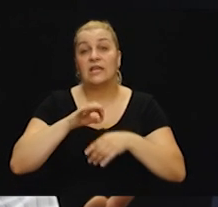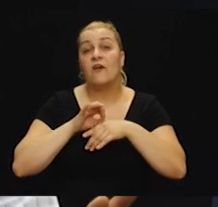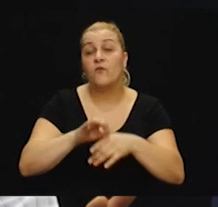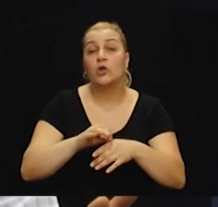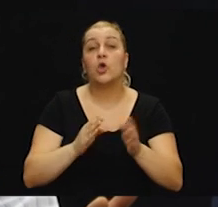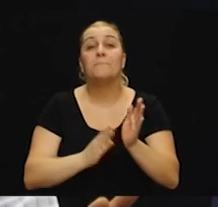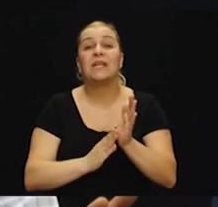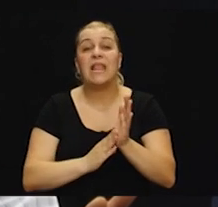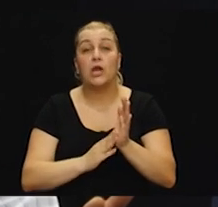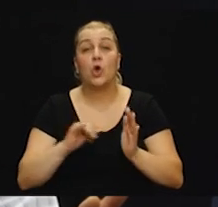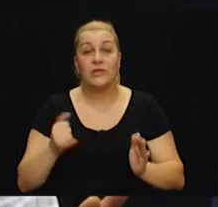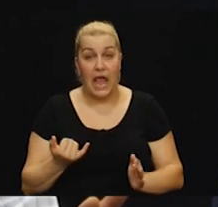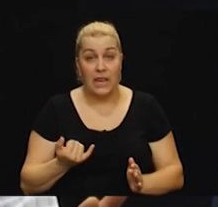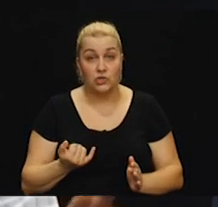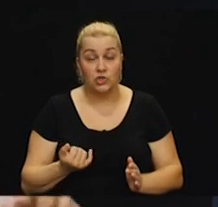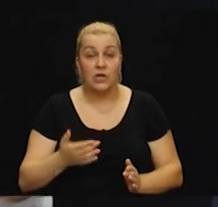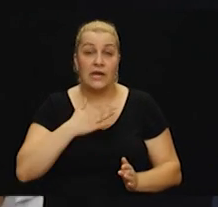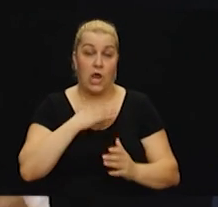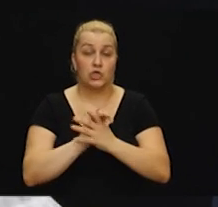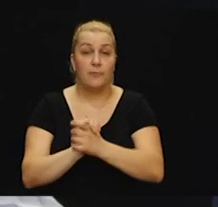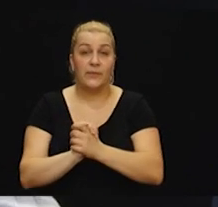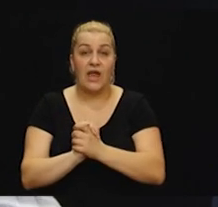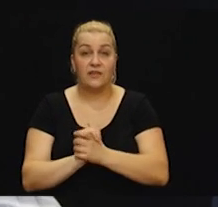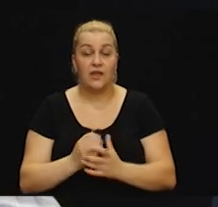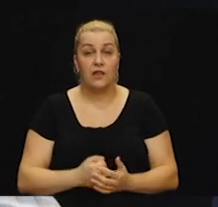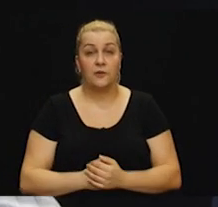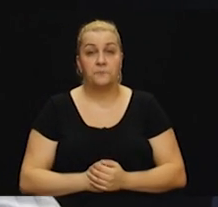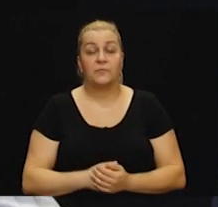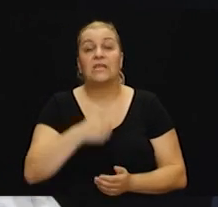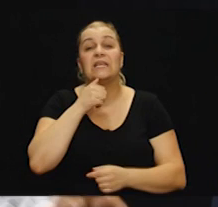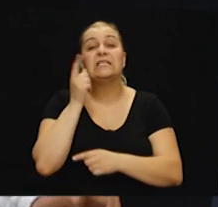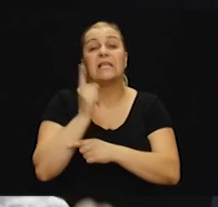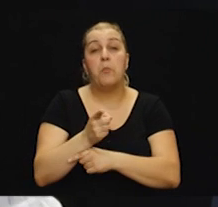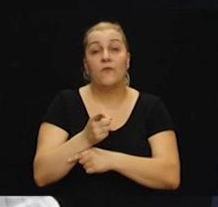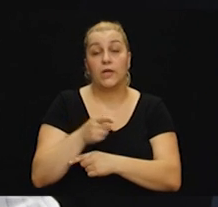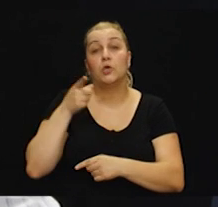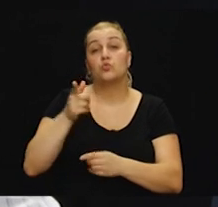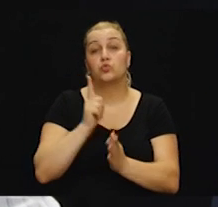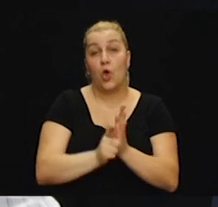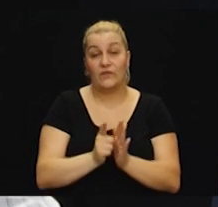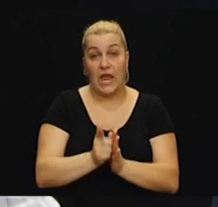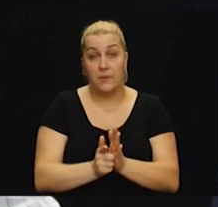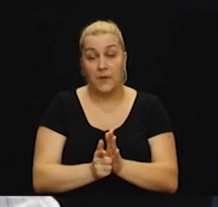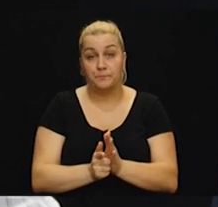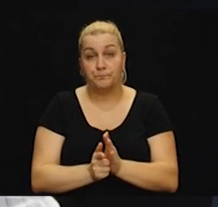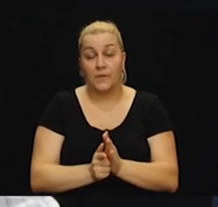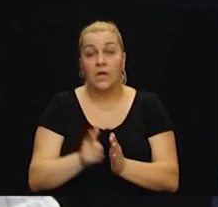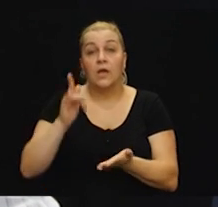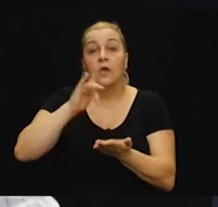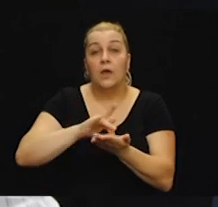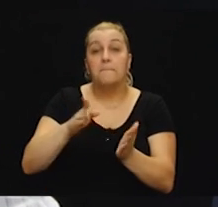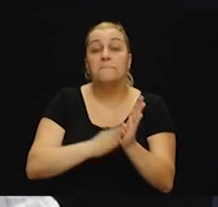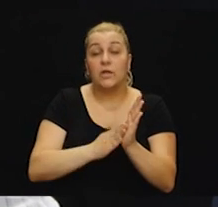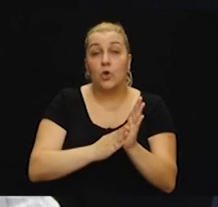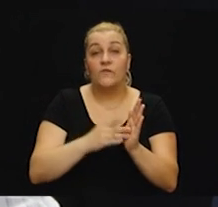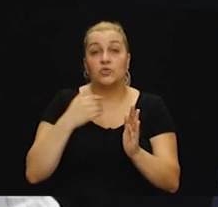Miljenko Jelić, naš prijatelj, i zapovjendik u to vrijeme. U Metkoviću